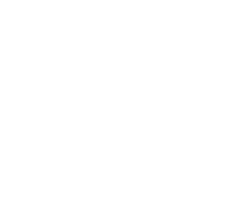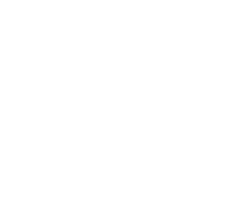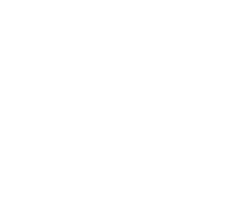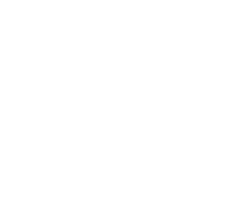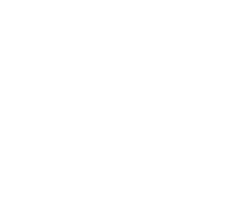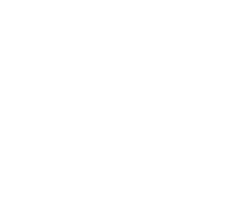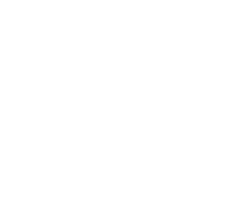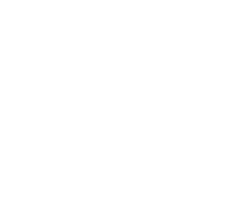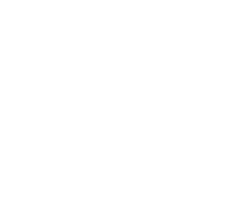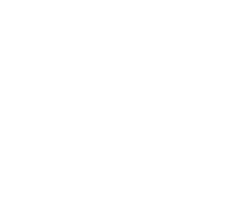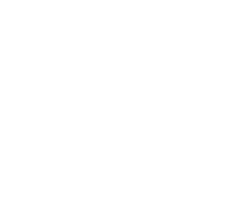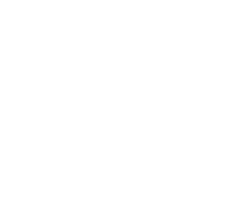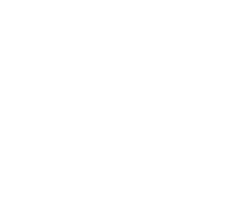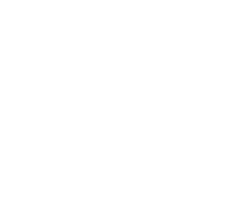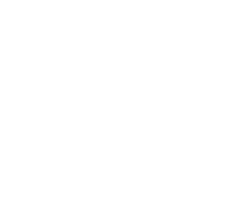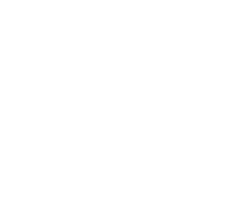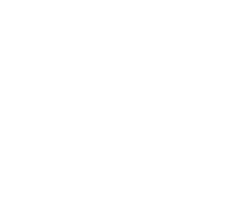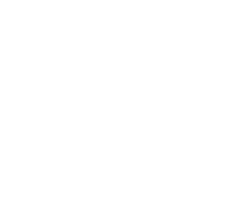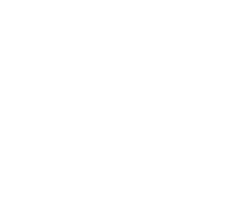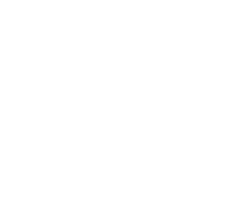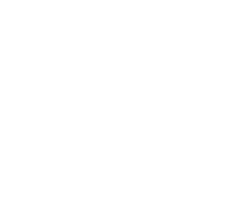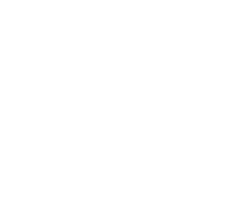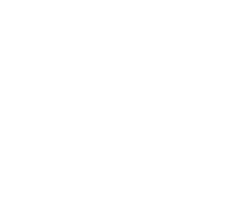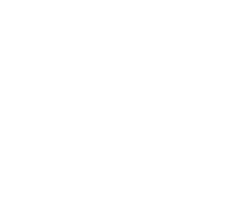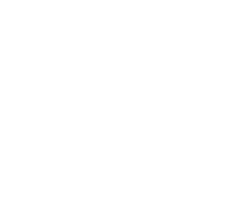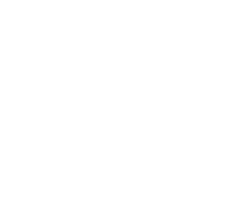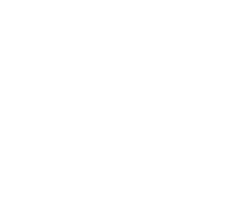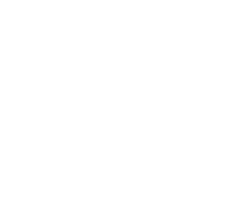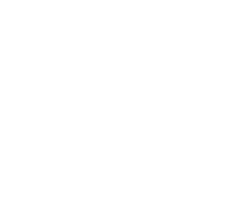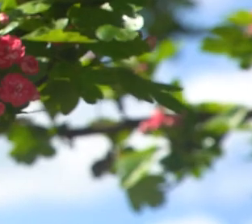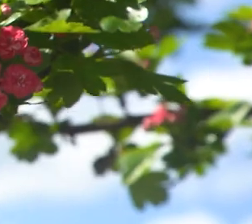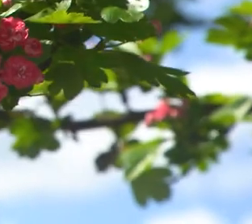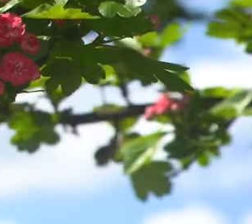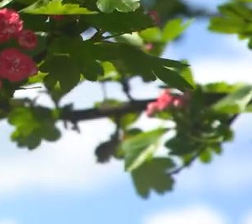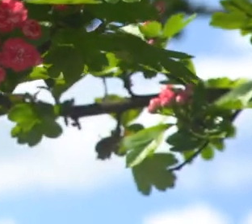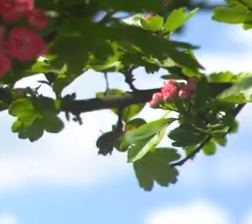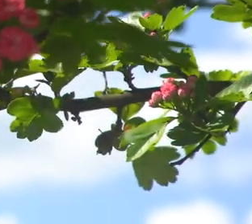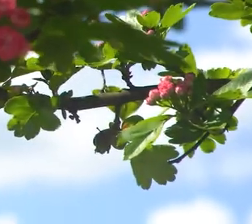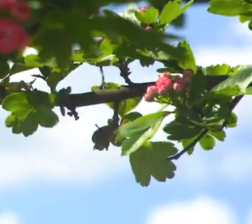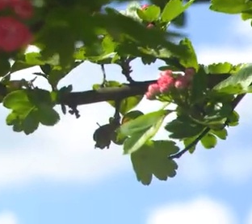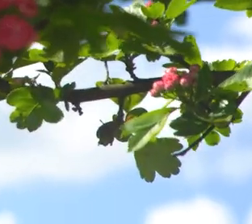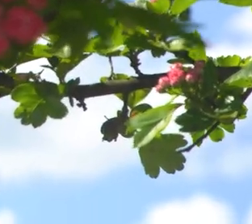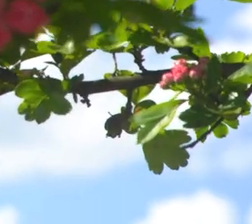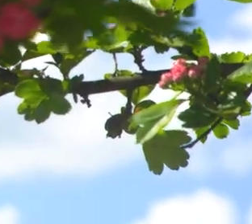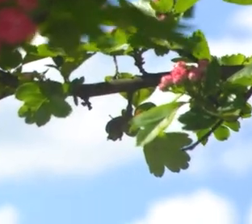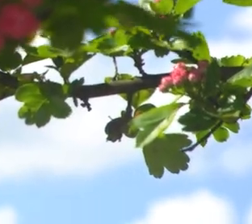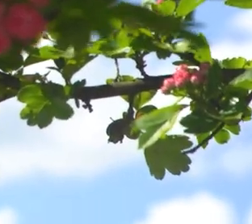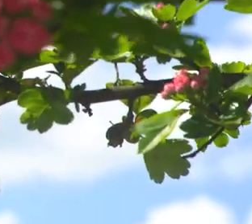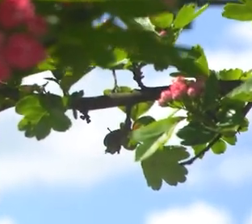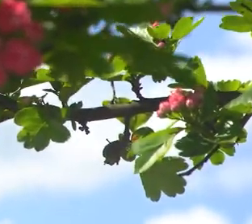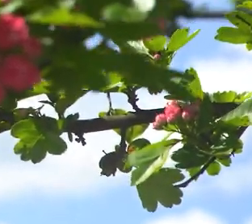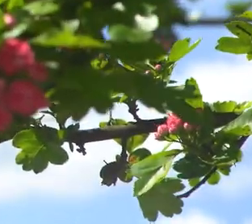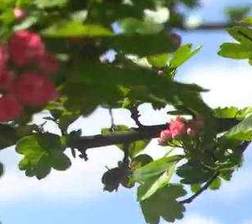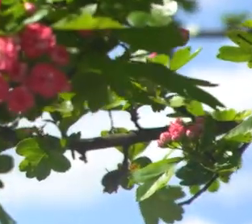ustawiony jest długi szereg plansz. Plenerowa wystawa prezentuje fotografie, mapy i ryciny uzupełnione o informacje tekstowe.